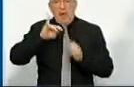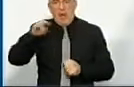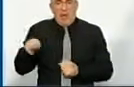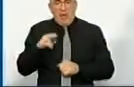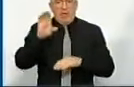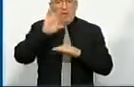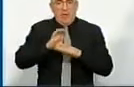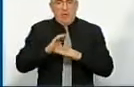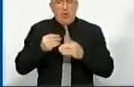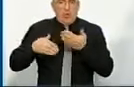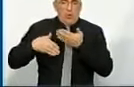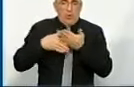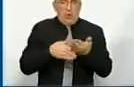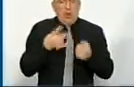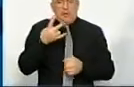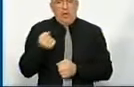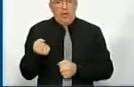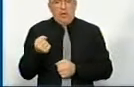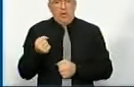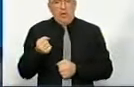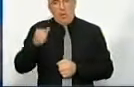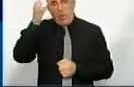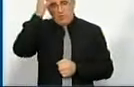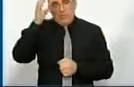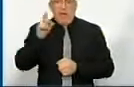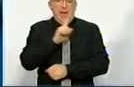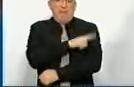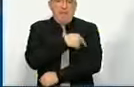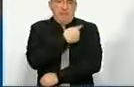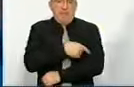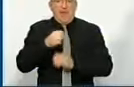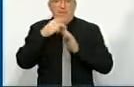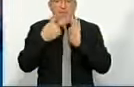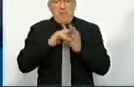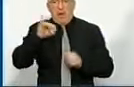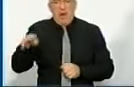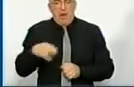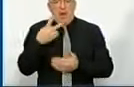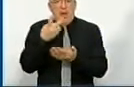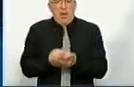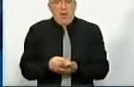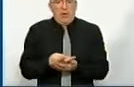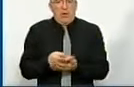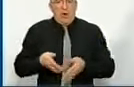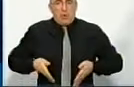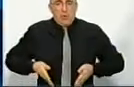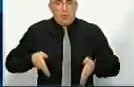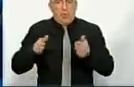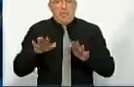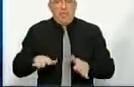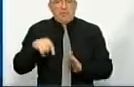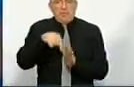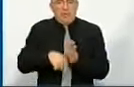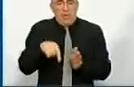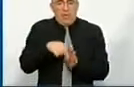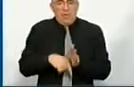лежать додаткової дотації на освіту і медицину. 18 мільярдів лежить на дороги місцевого